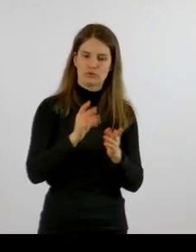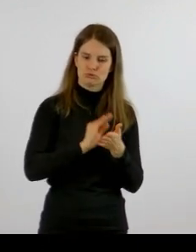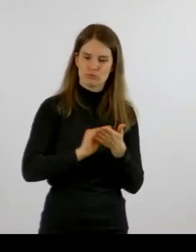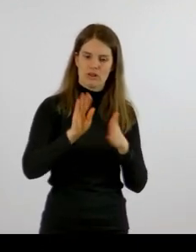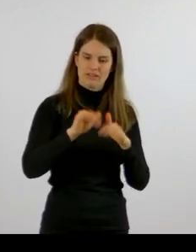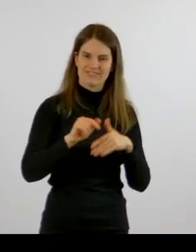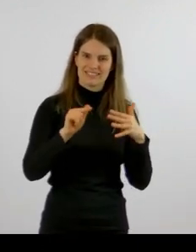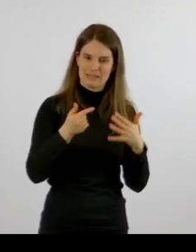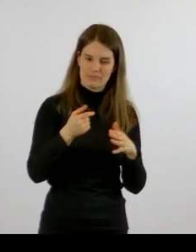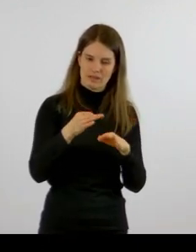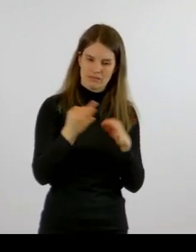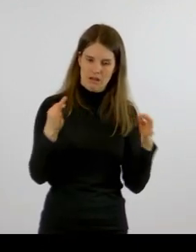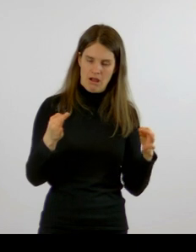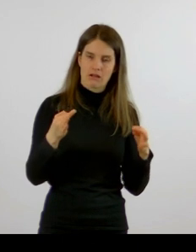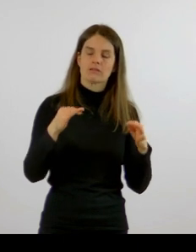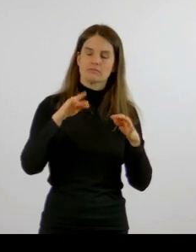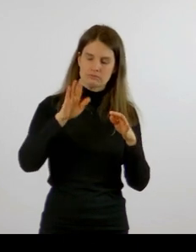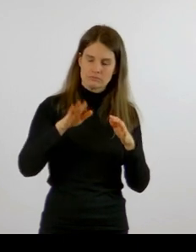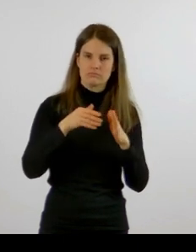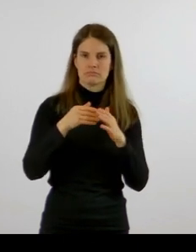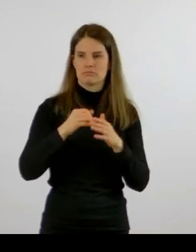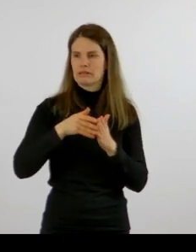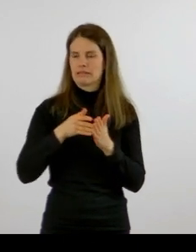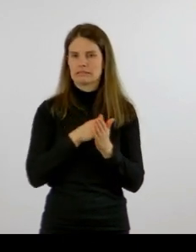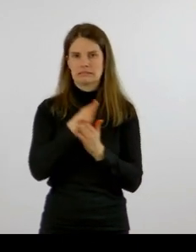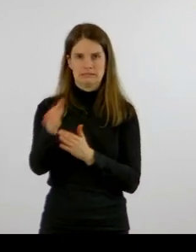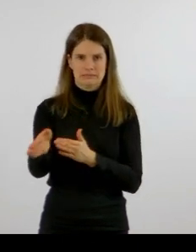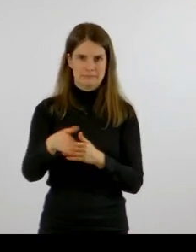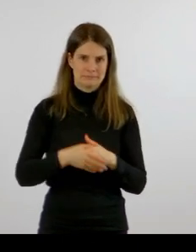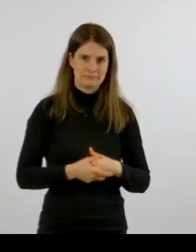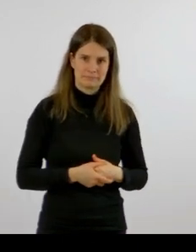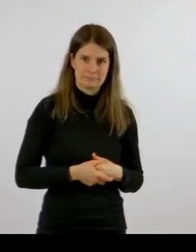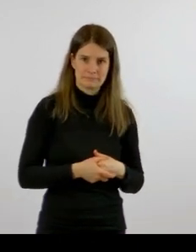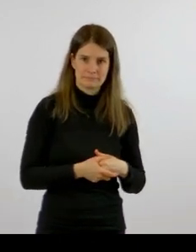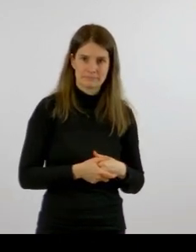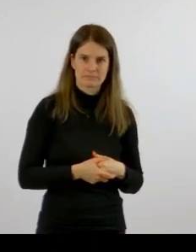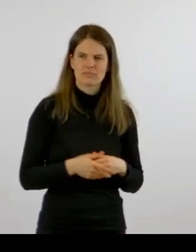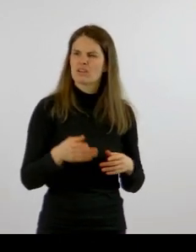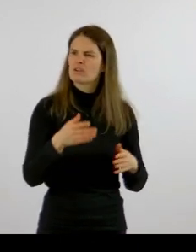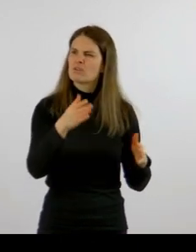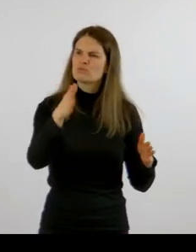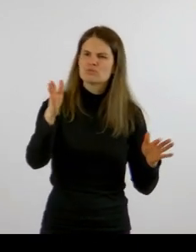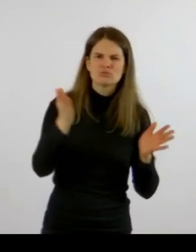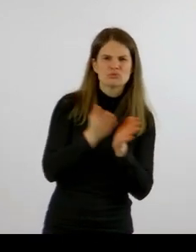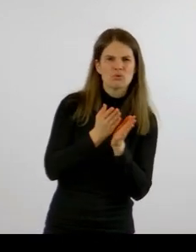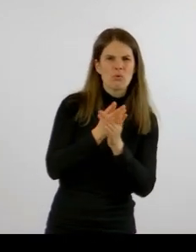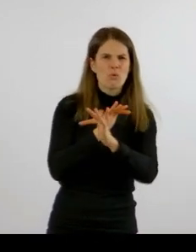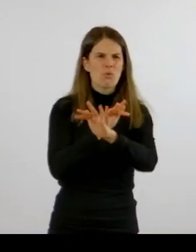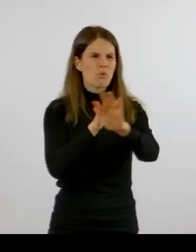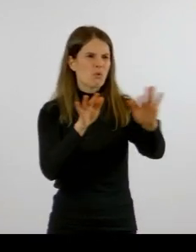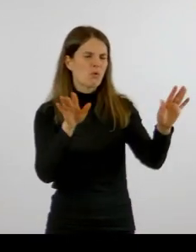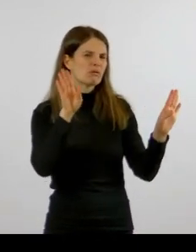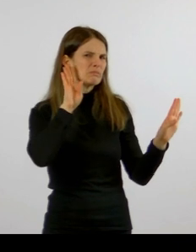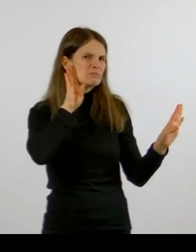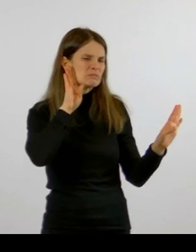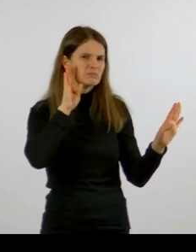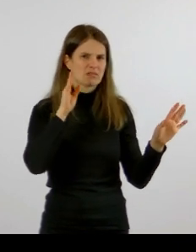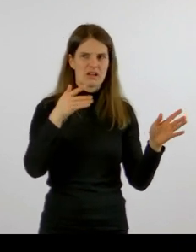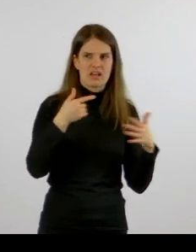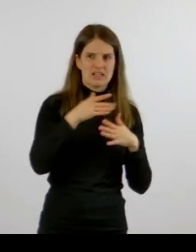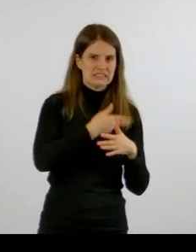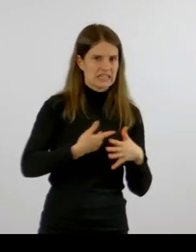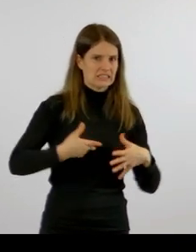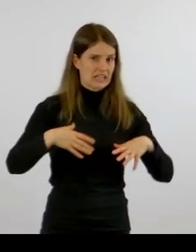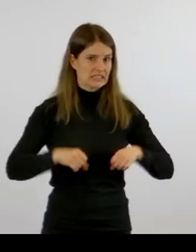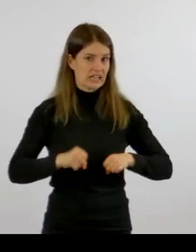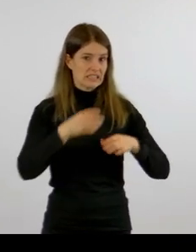sind ja schon einige Informationen bekannt geworden zu möglichen Lockerungen, die das Land Sachsen-Anhalt ins Auge